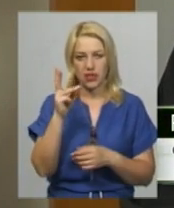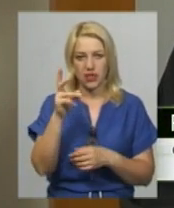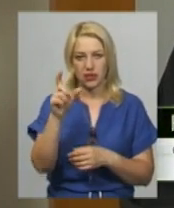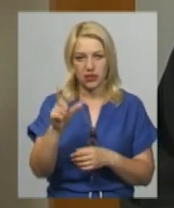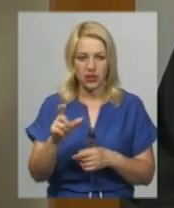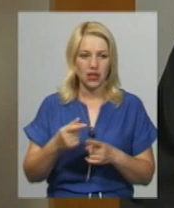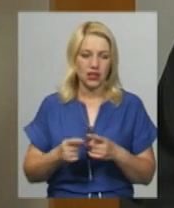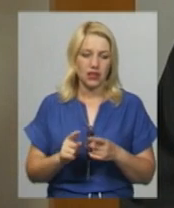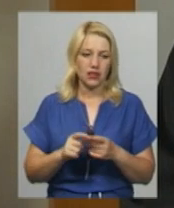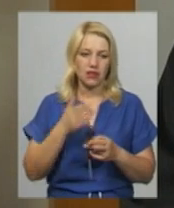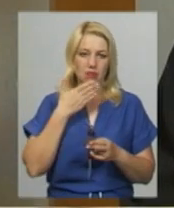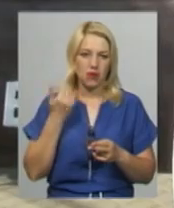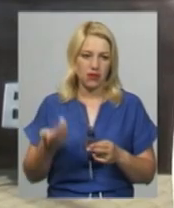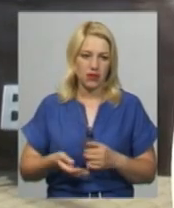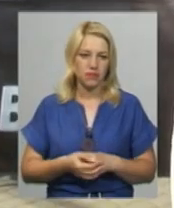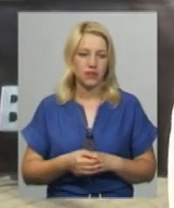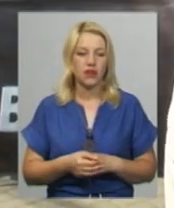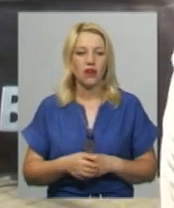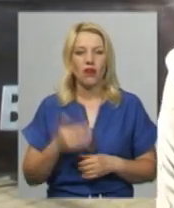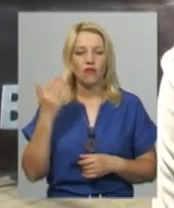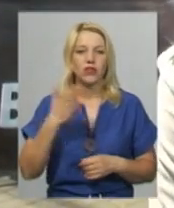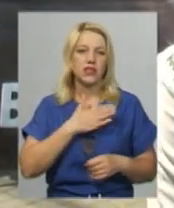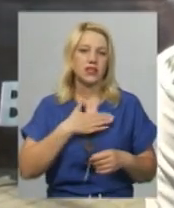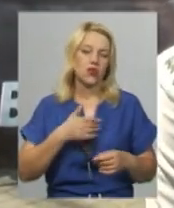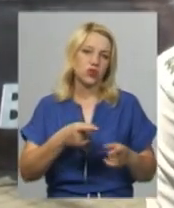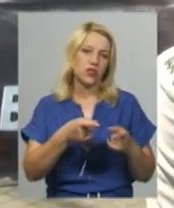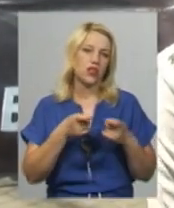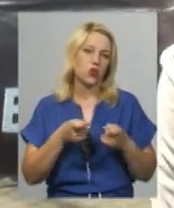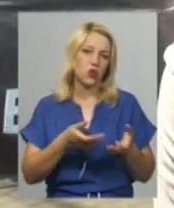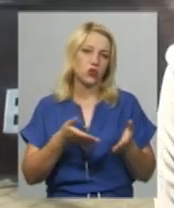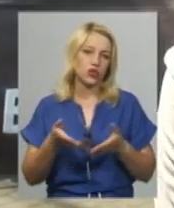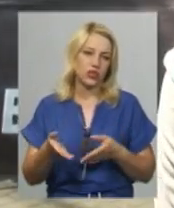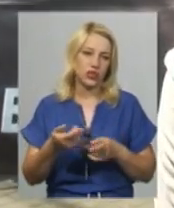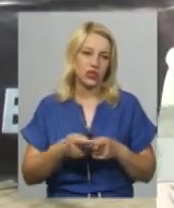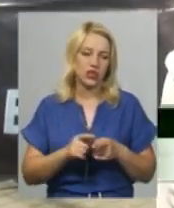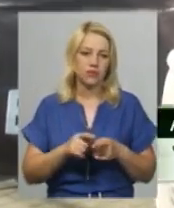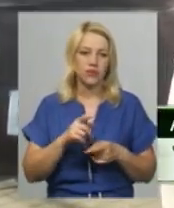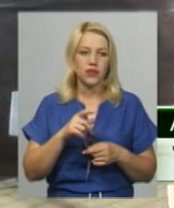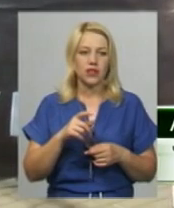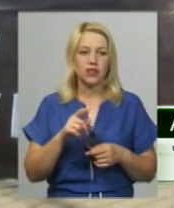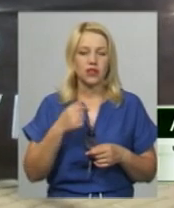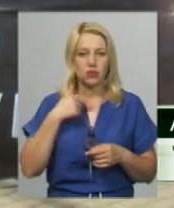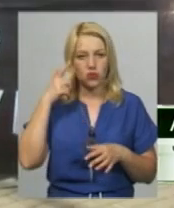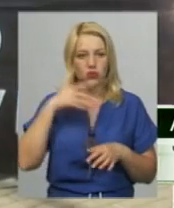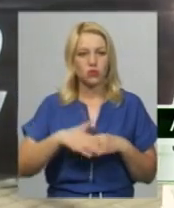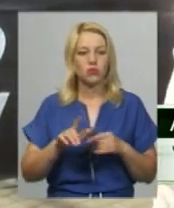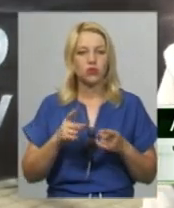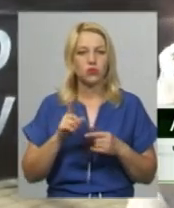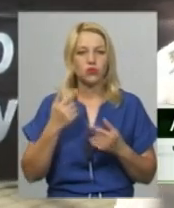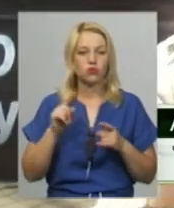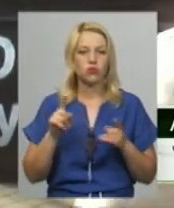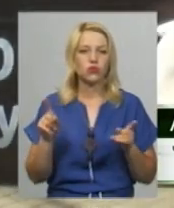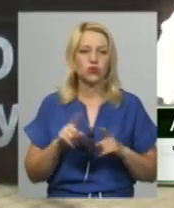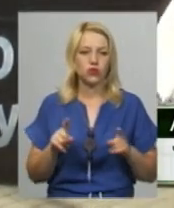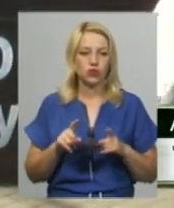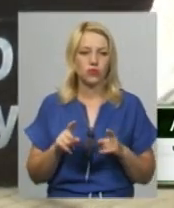назагаляє самостійника, відсутні. «Вони не захотіли долучити екологію Поліського округу, і ми розуміємо, чому вони не захотіли долучити. Тому